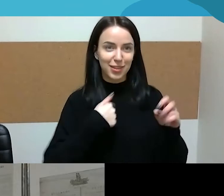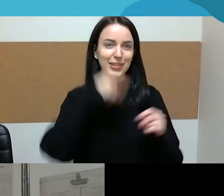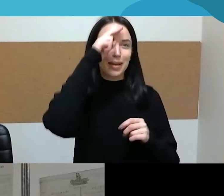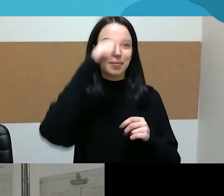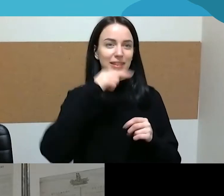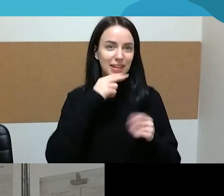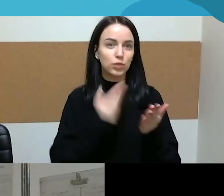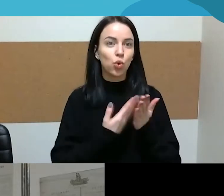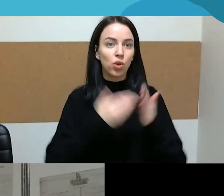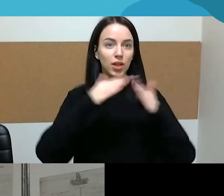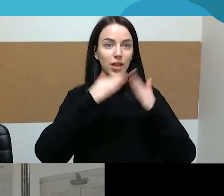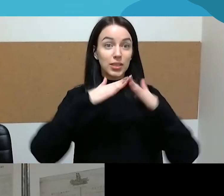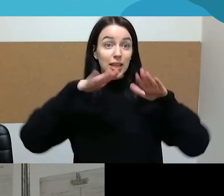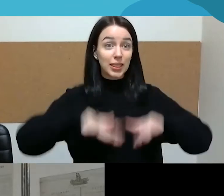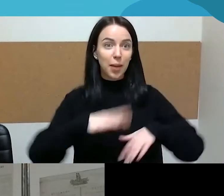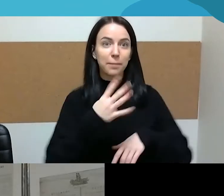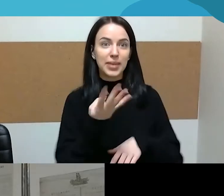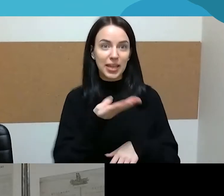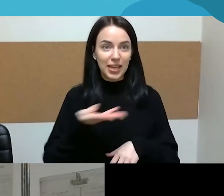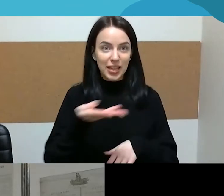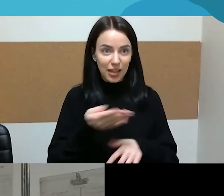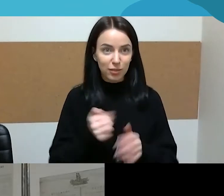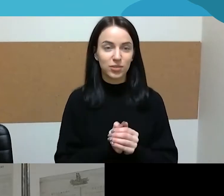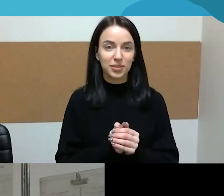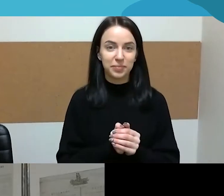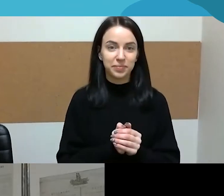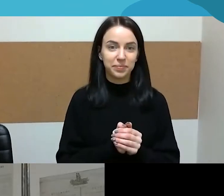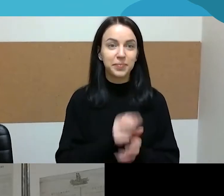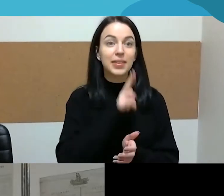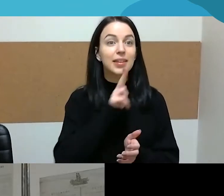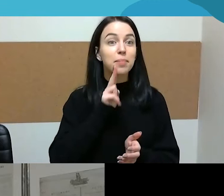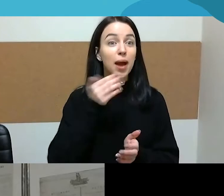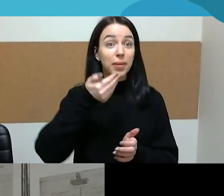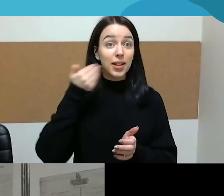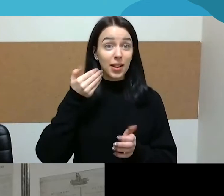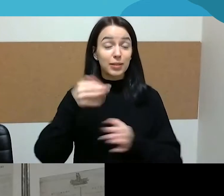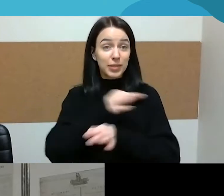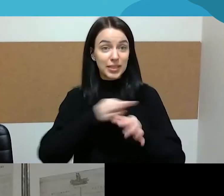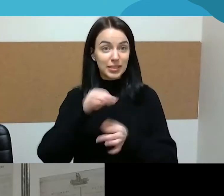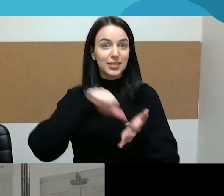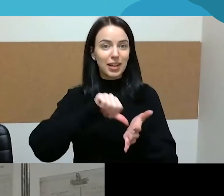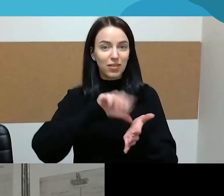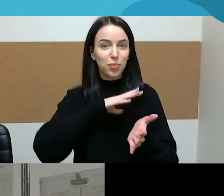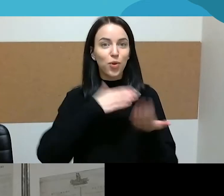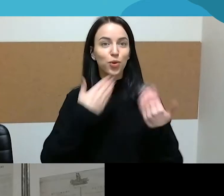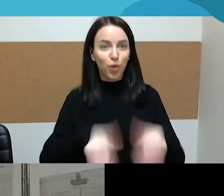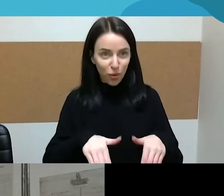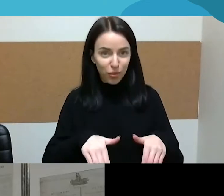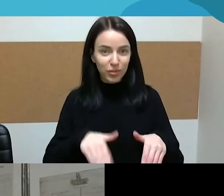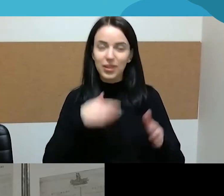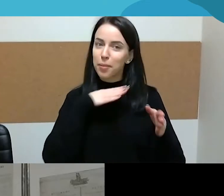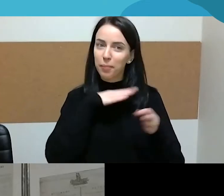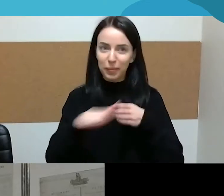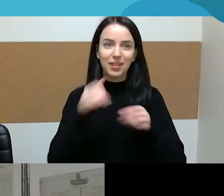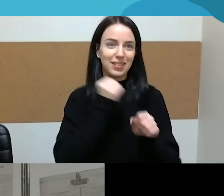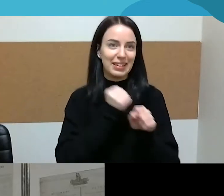keturėse, mama, ką tik vedė diskusiją šitam pačiam forume, tai tikrai tenka pilnų pajagumų